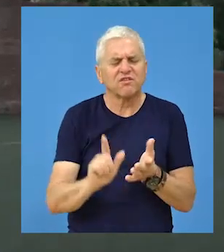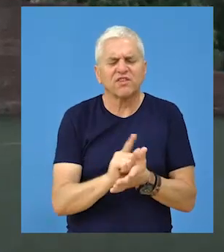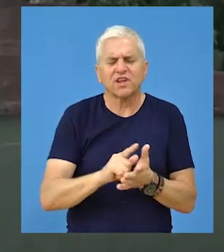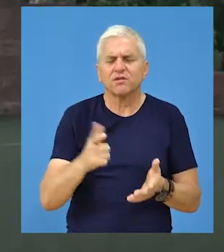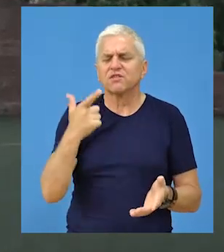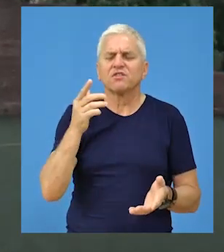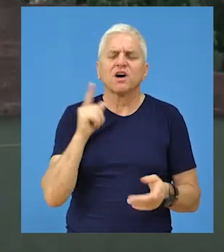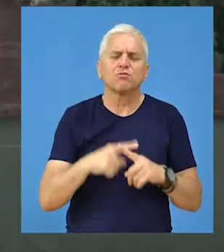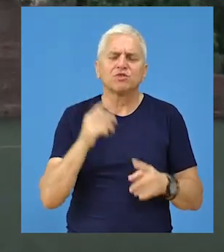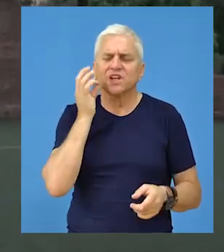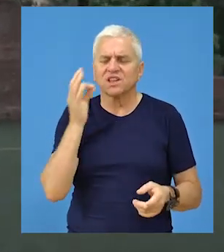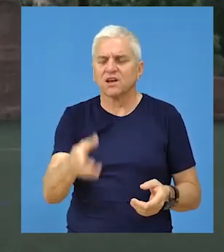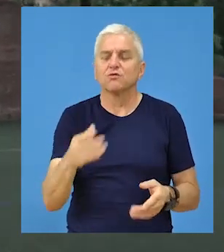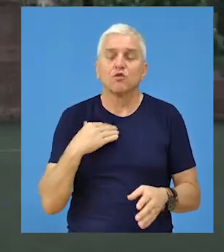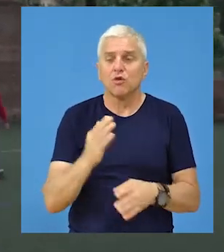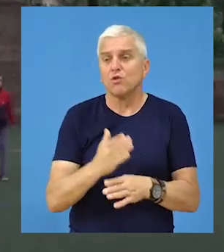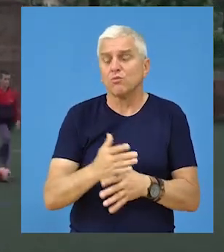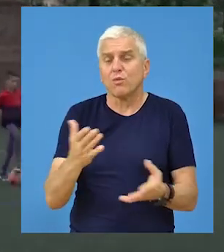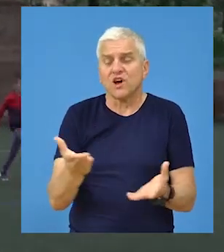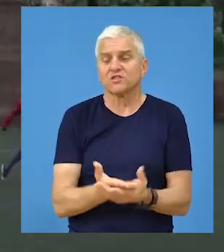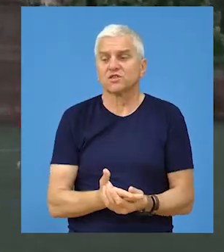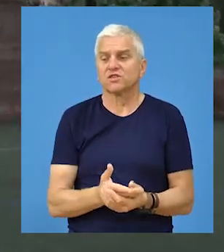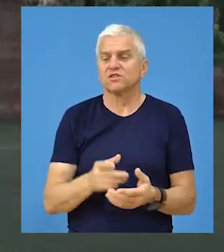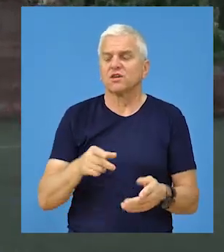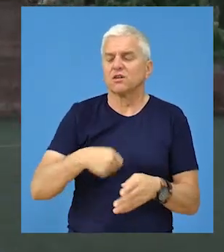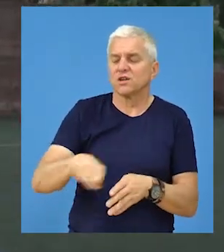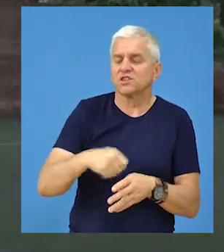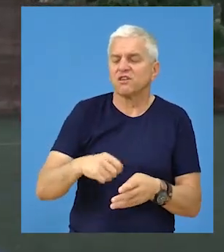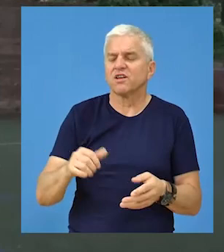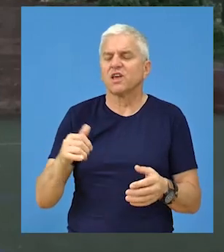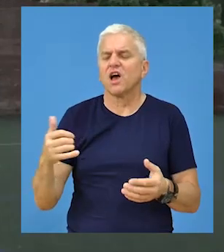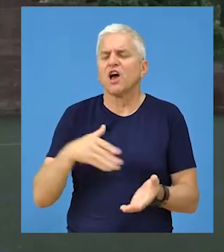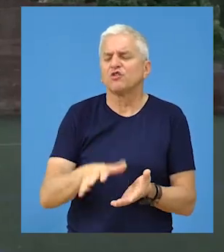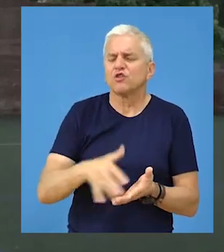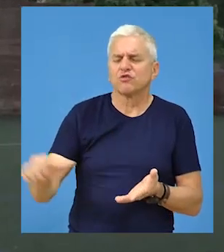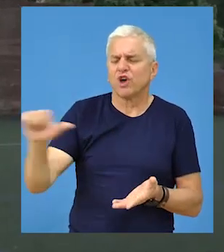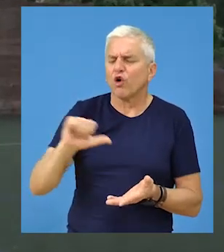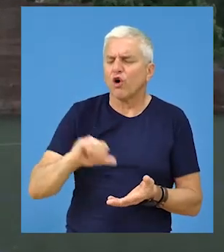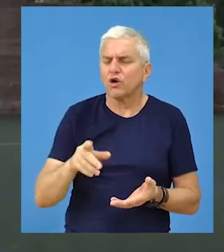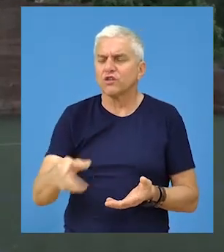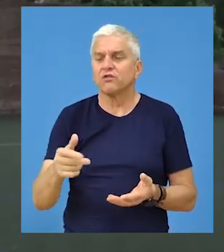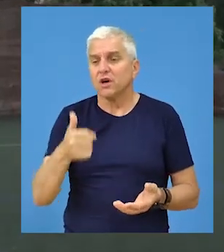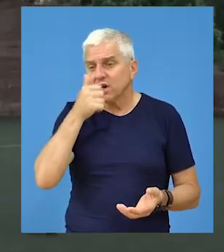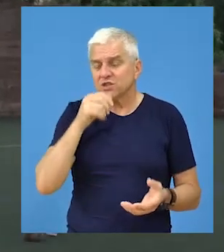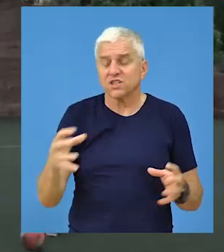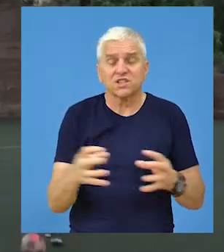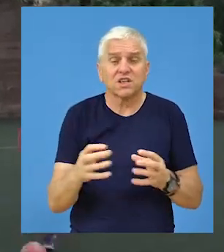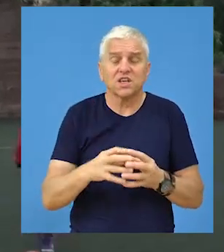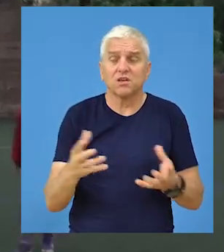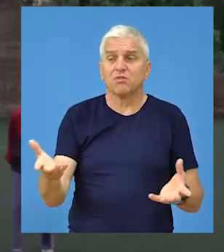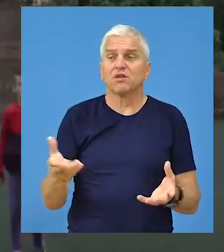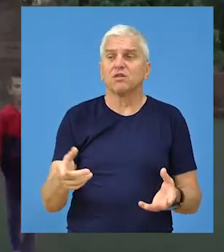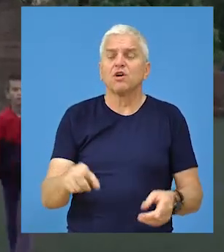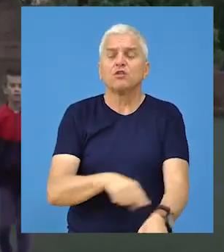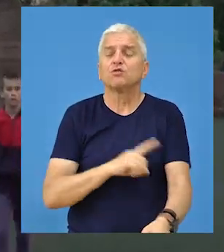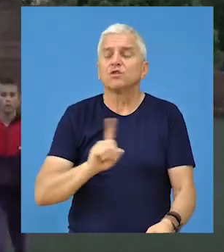igramo čak i dva puta na dan što nam pomaže u rešavanju goriva i tako drugih situacija a što se tiče ekipa